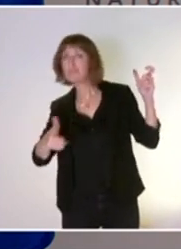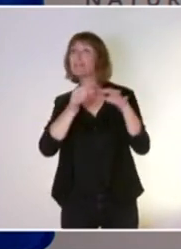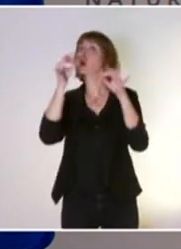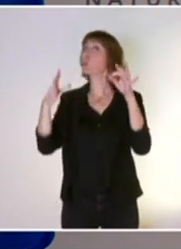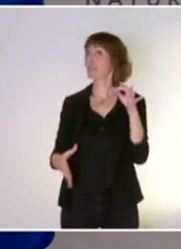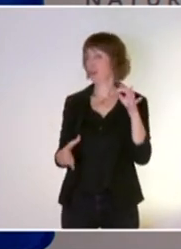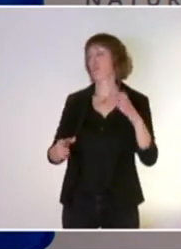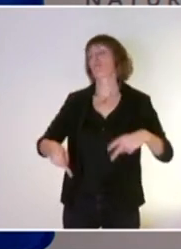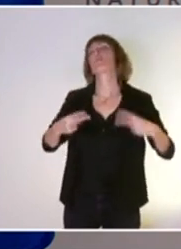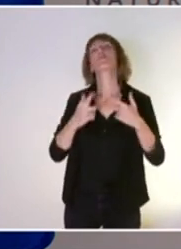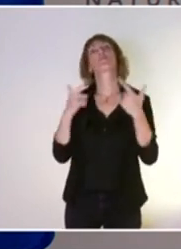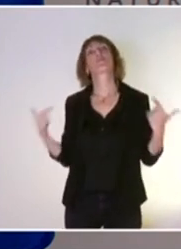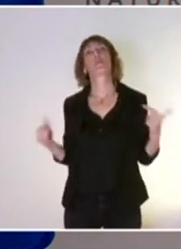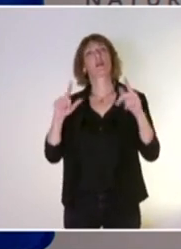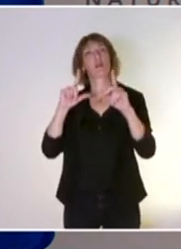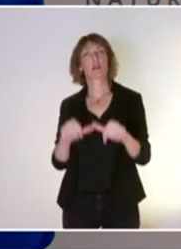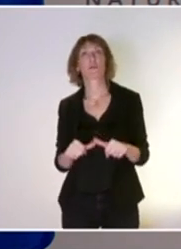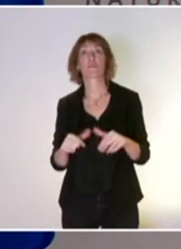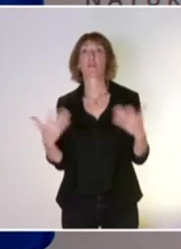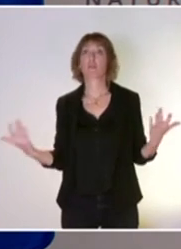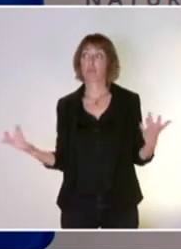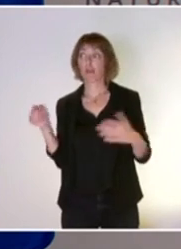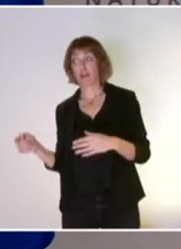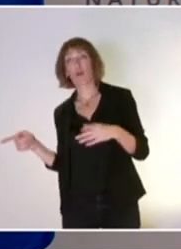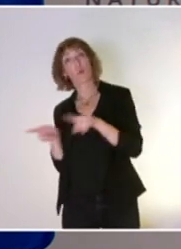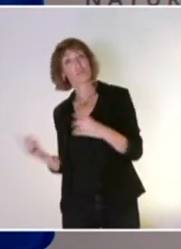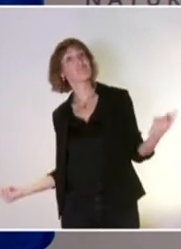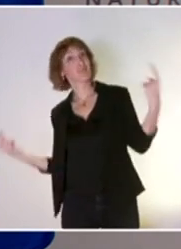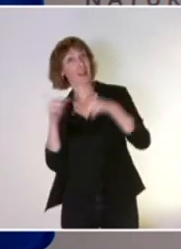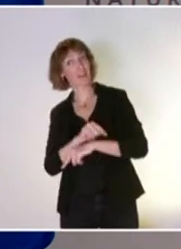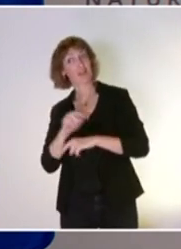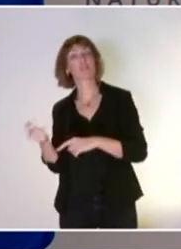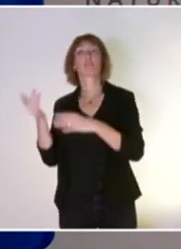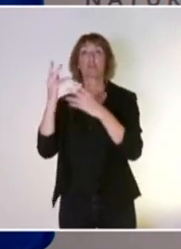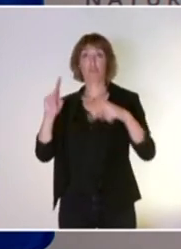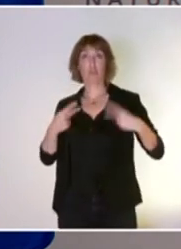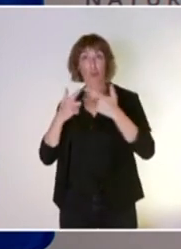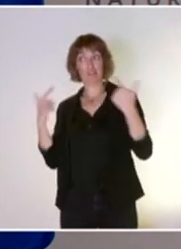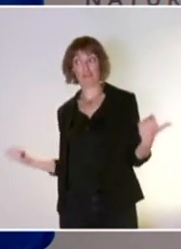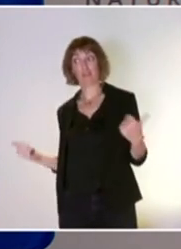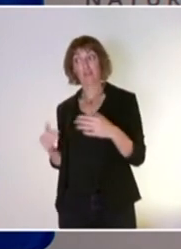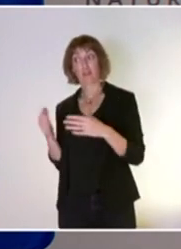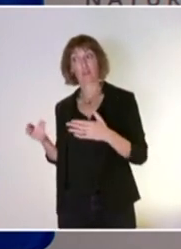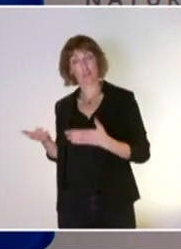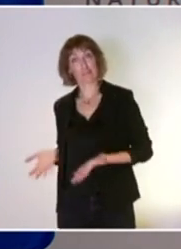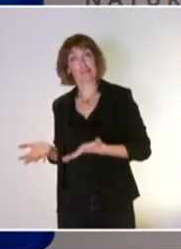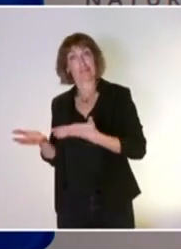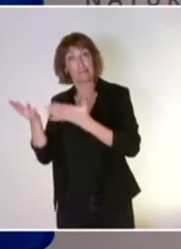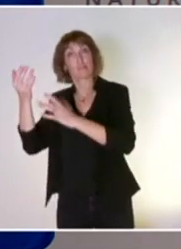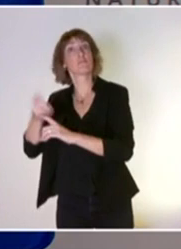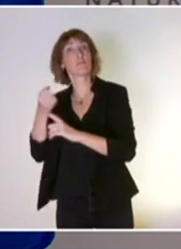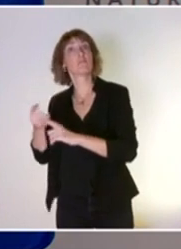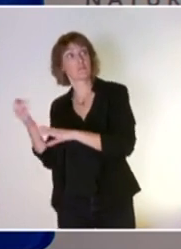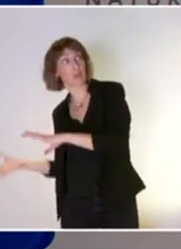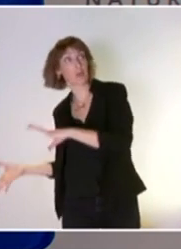lutter contre l'érosion de la biodiversité, c'est aussi participer à la lutte contre le dérèglement climatique. On a vraiment donc des luttes, des combats qui sont